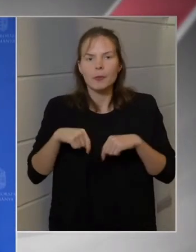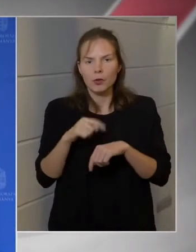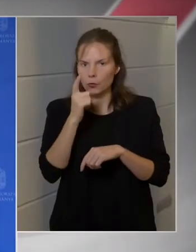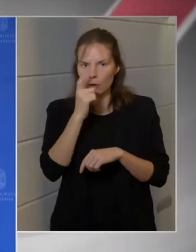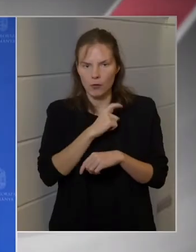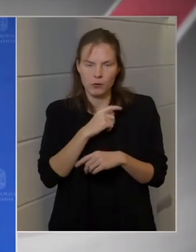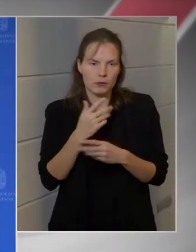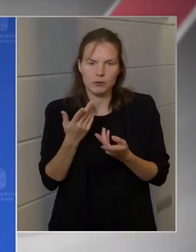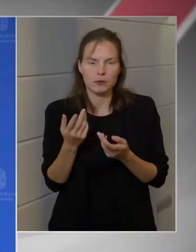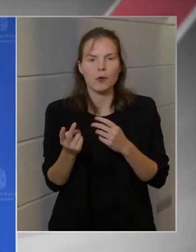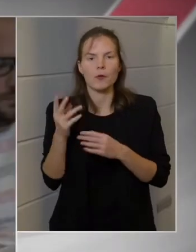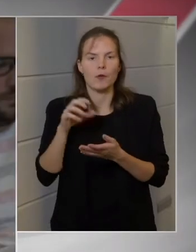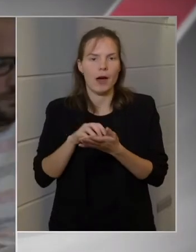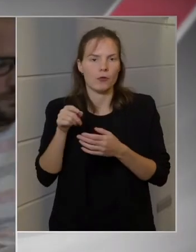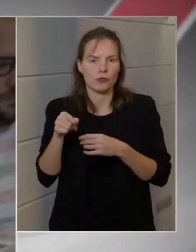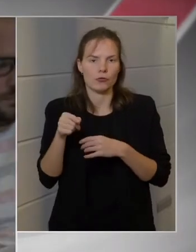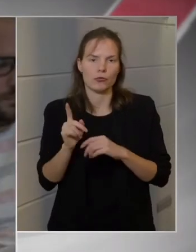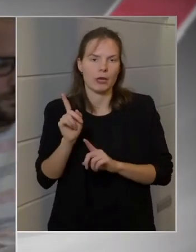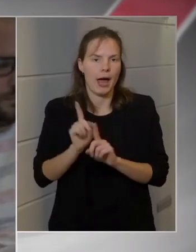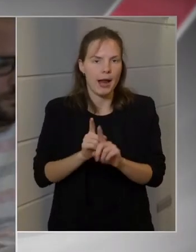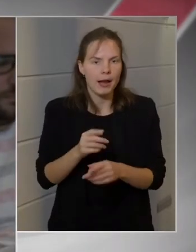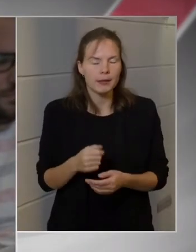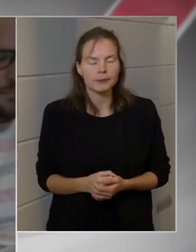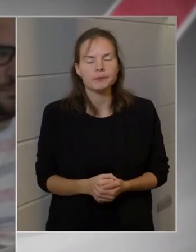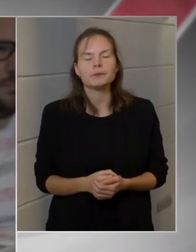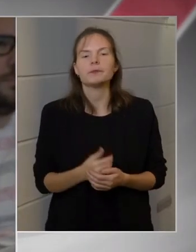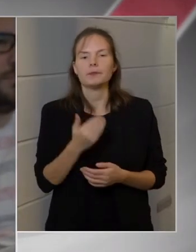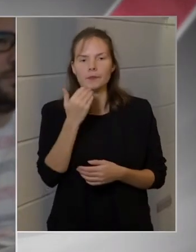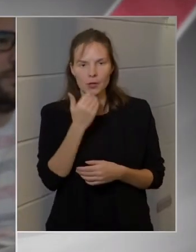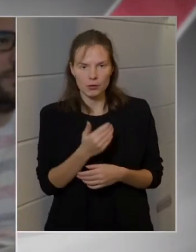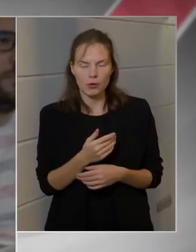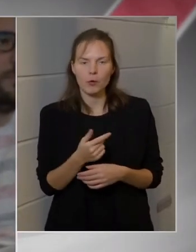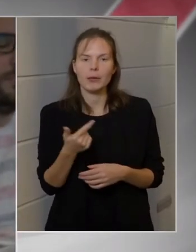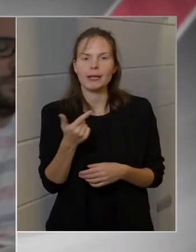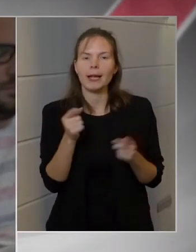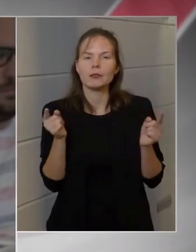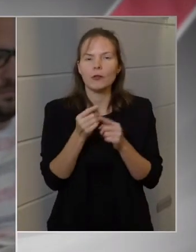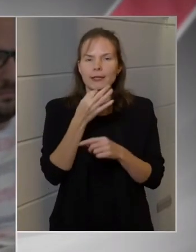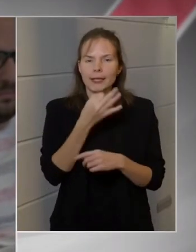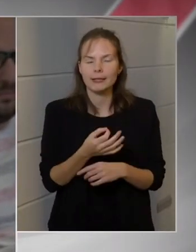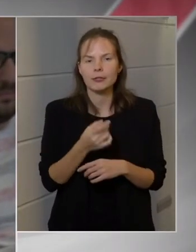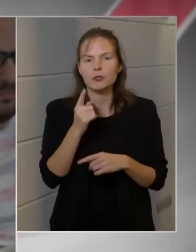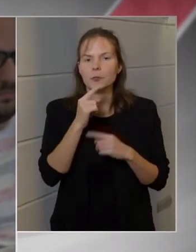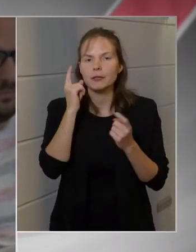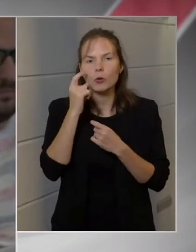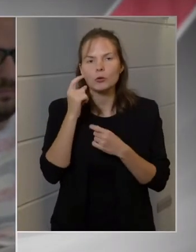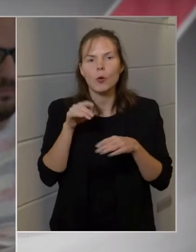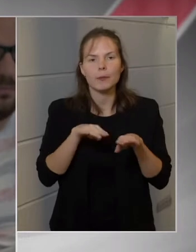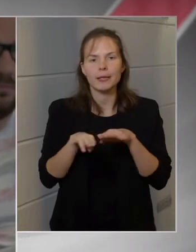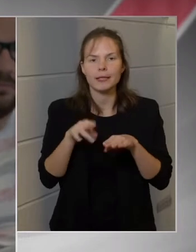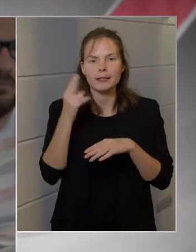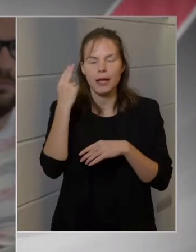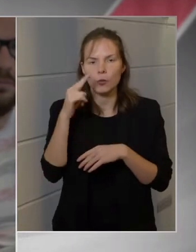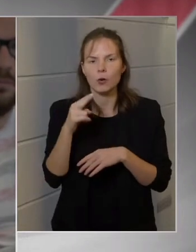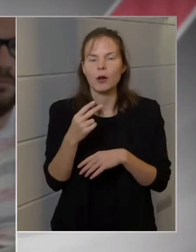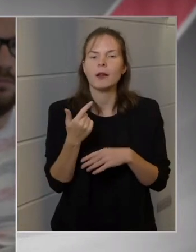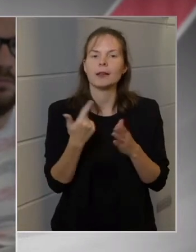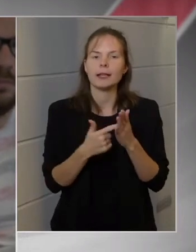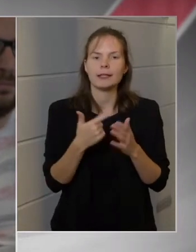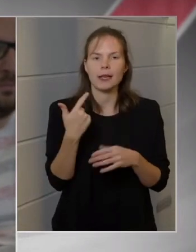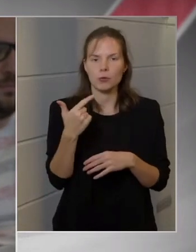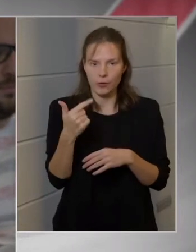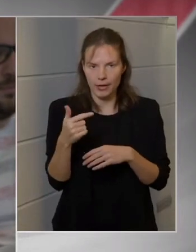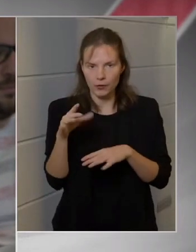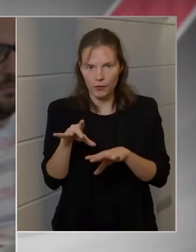főváros járt el rossz hiszemően. Köszönöm még két rövid kérdésem lenne. Mit gondol, miniszter úr, hogy a 22-es